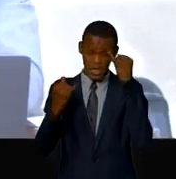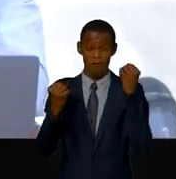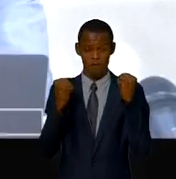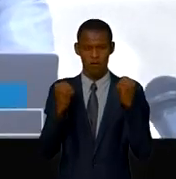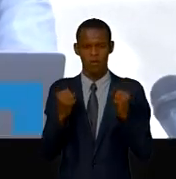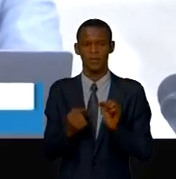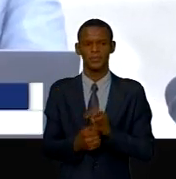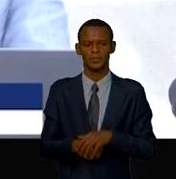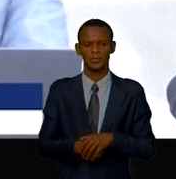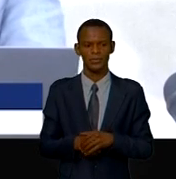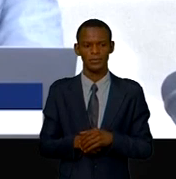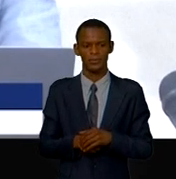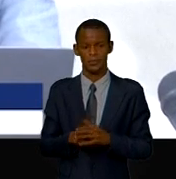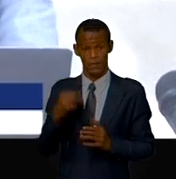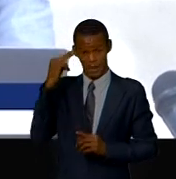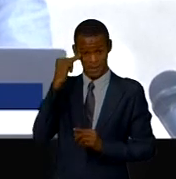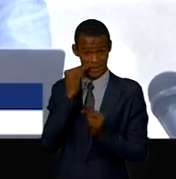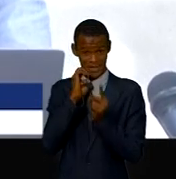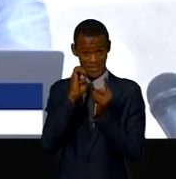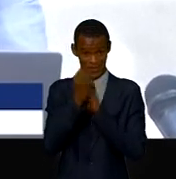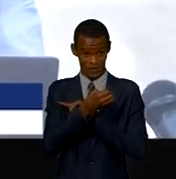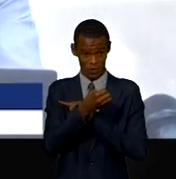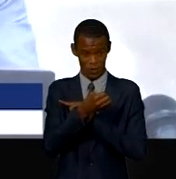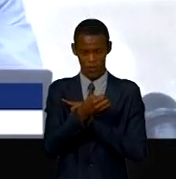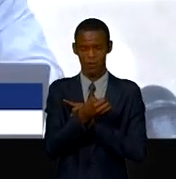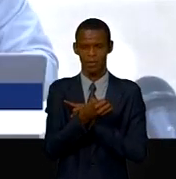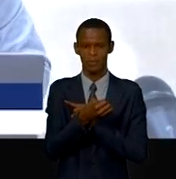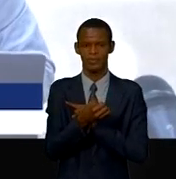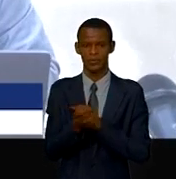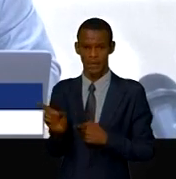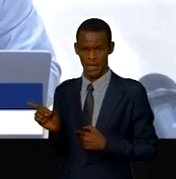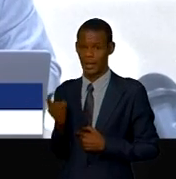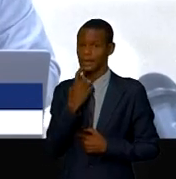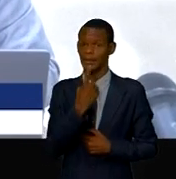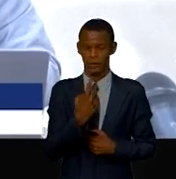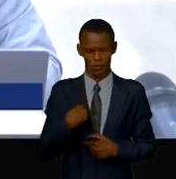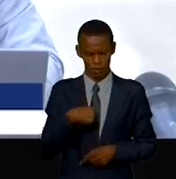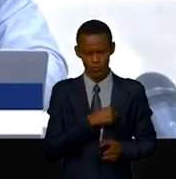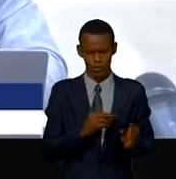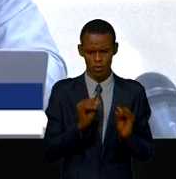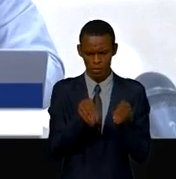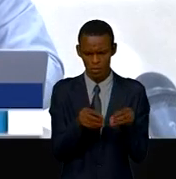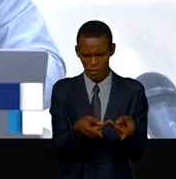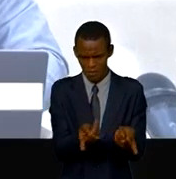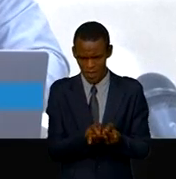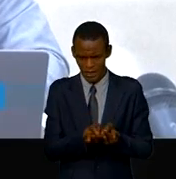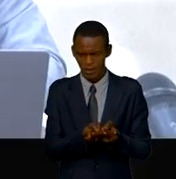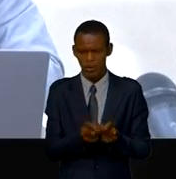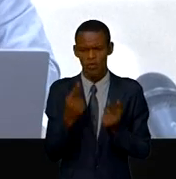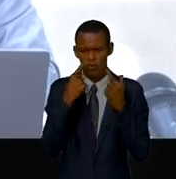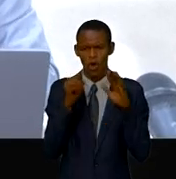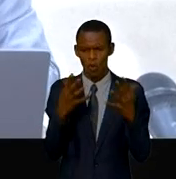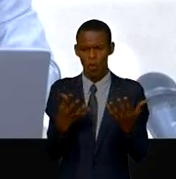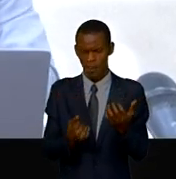'Environnement a mis sur pied un processus qui consiste à vulgariser l'usage du gaz domestique